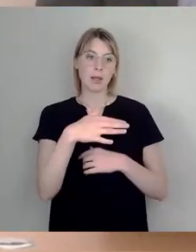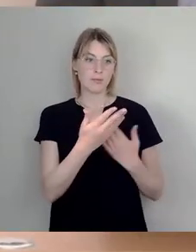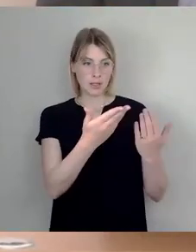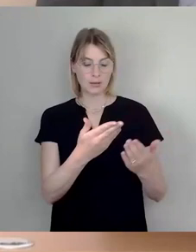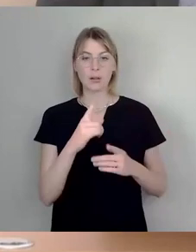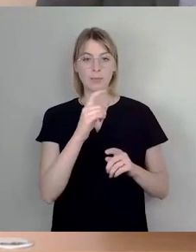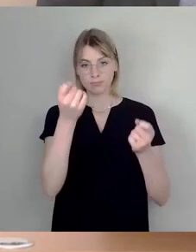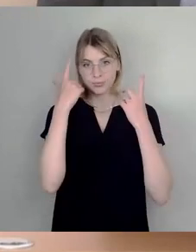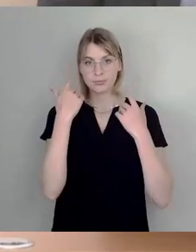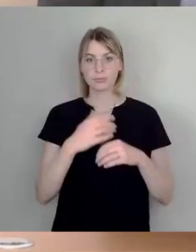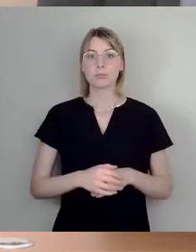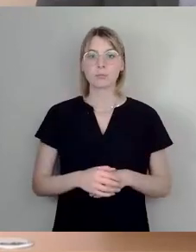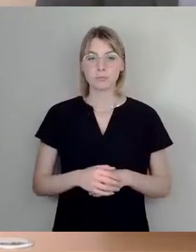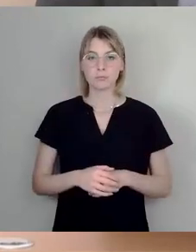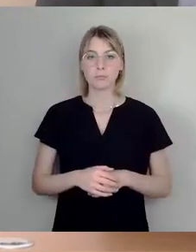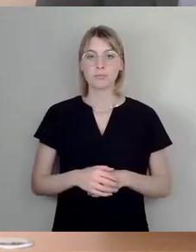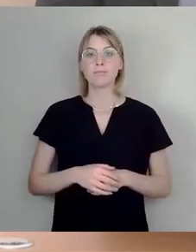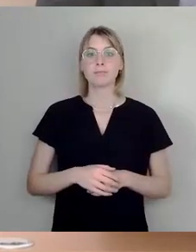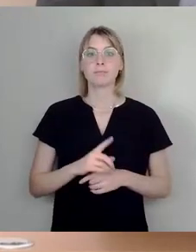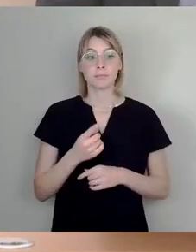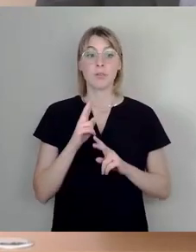Da würde ich mal ganz vorsichtig sein.